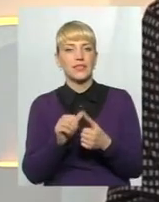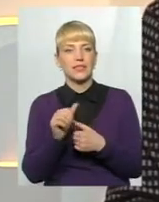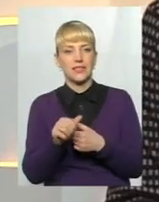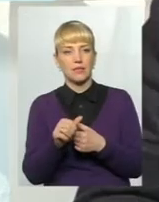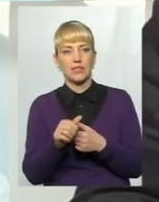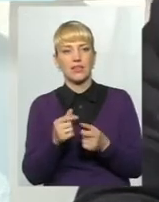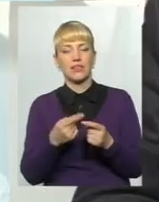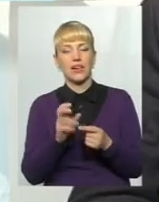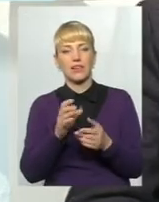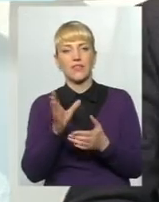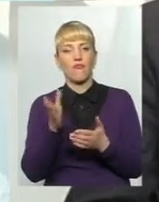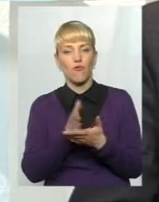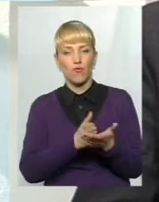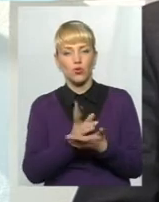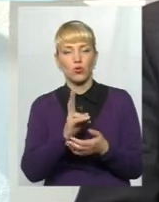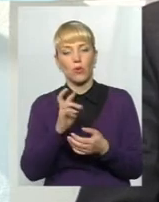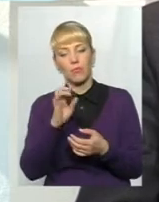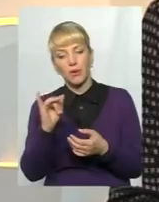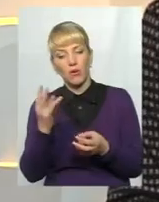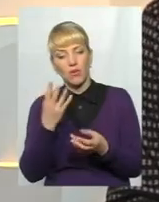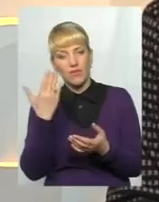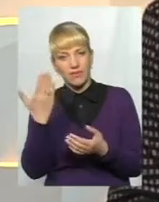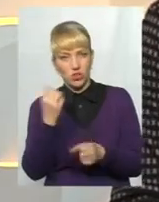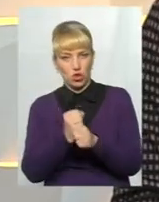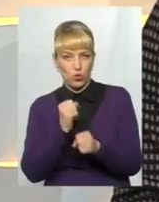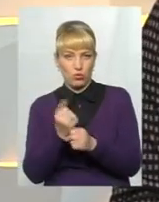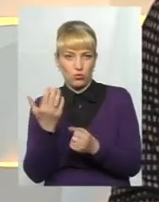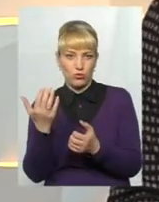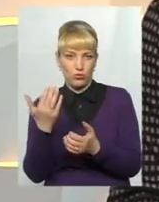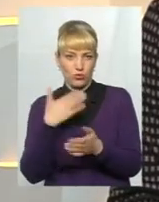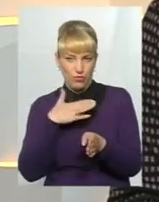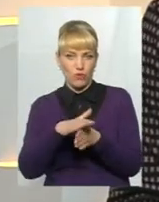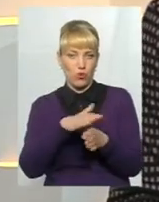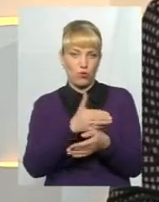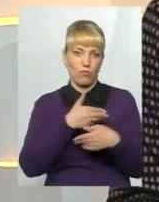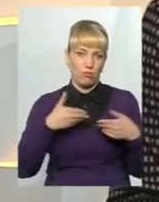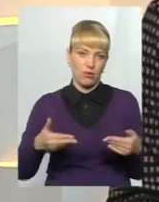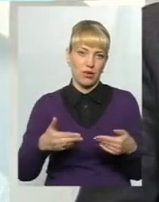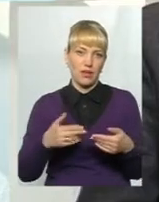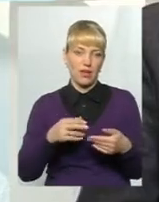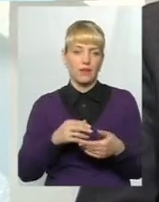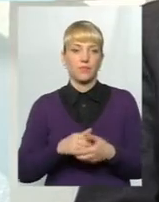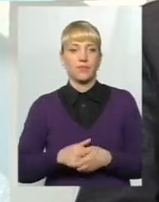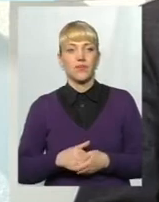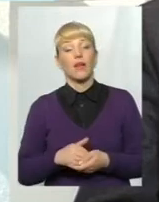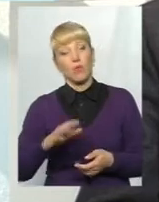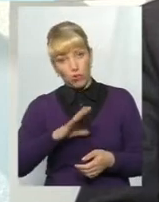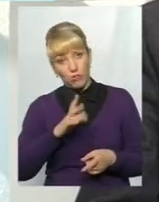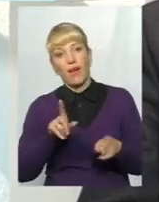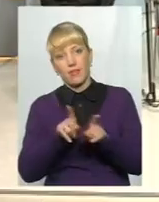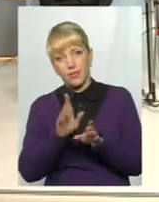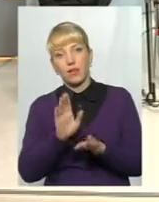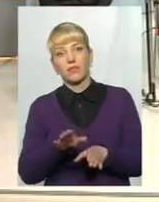суспільства. Ті, які мали б виконувати функції відповідальної посадові особи. Так? Ну, буває і так.